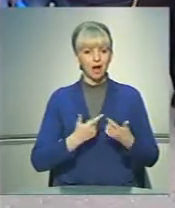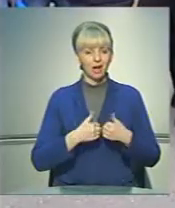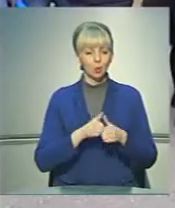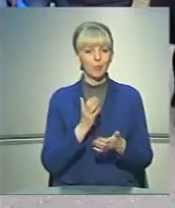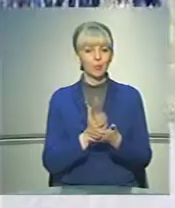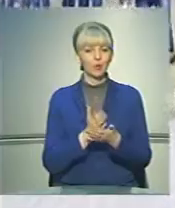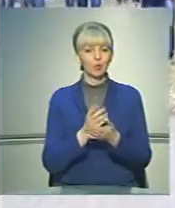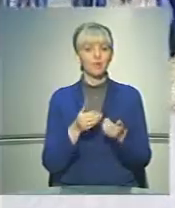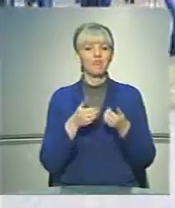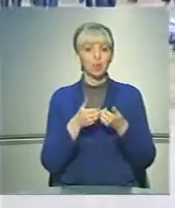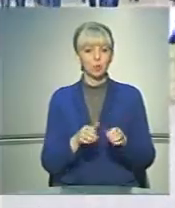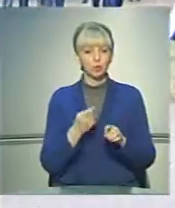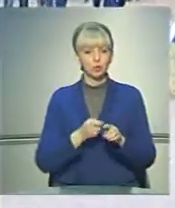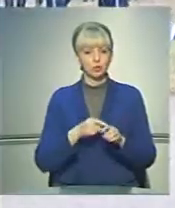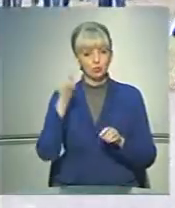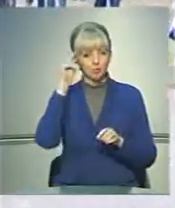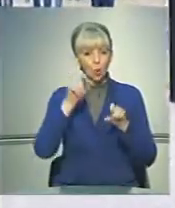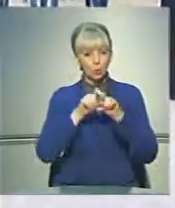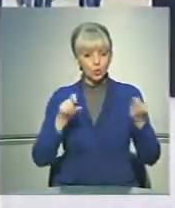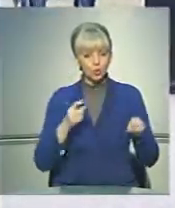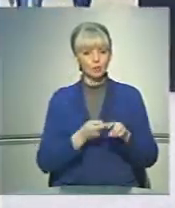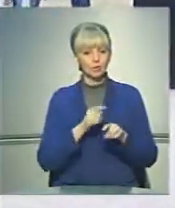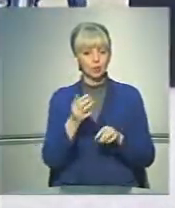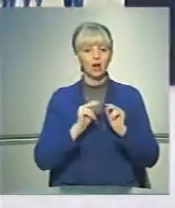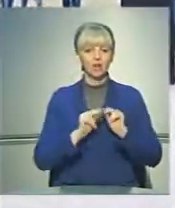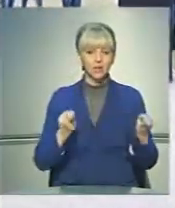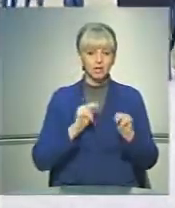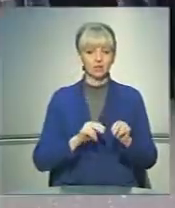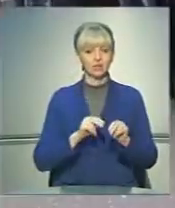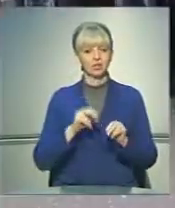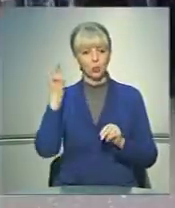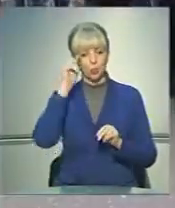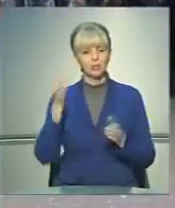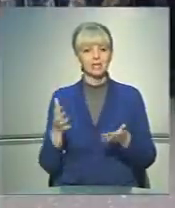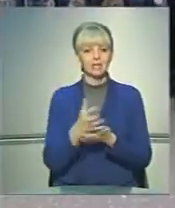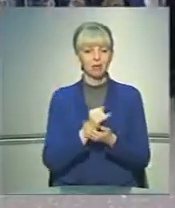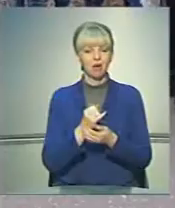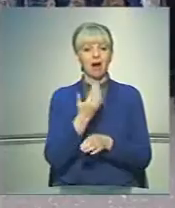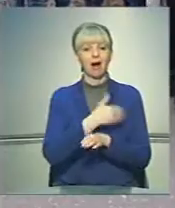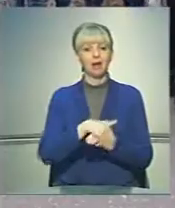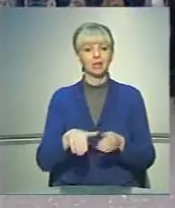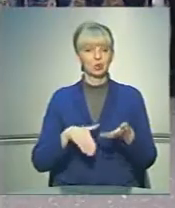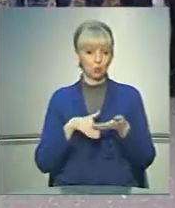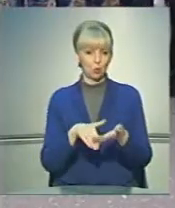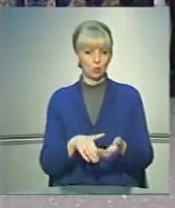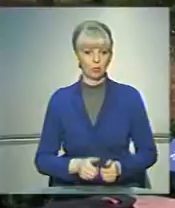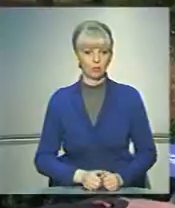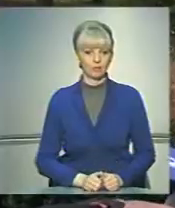перебувають і випускники цього училища. А тому його викладачі та учні зібрали і адресну допомогу.